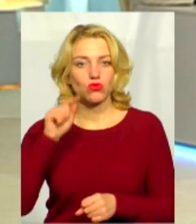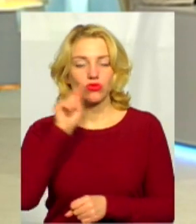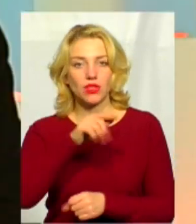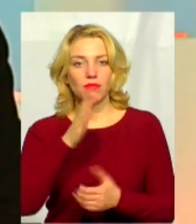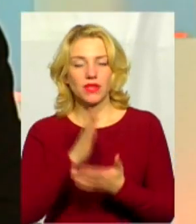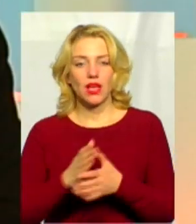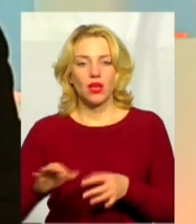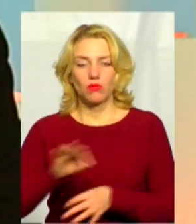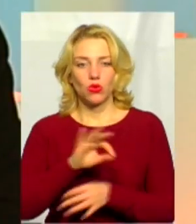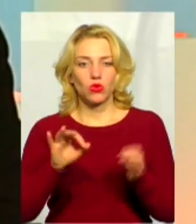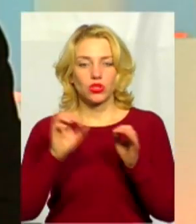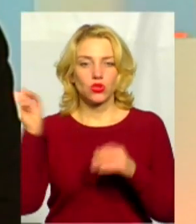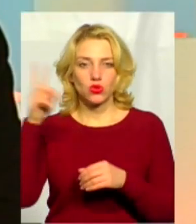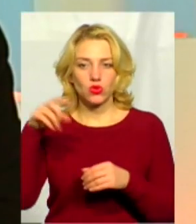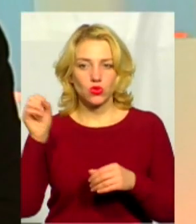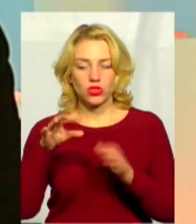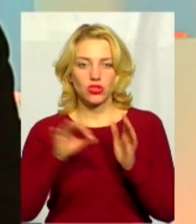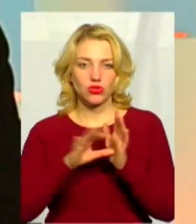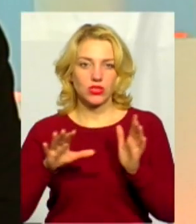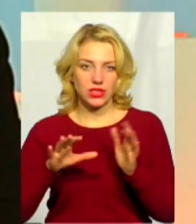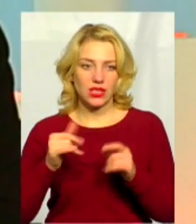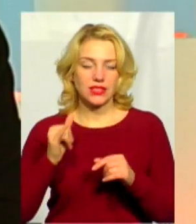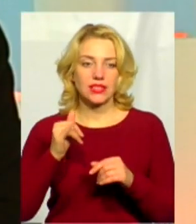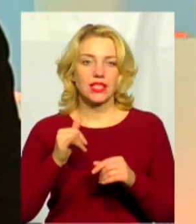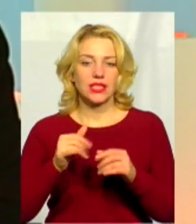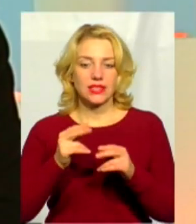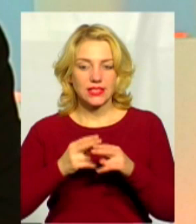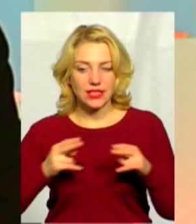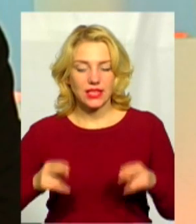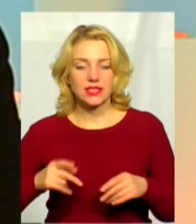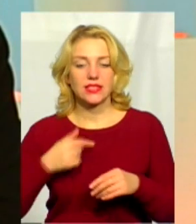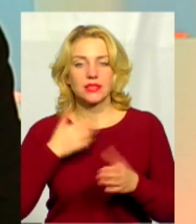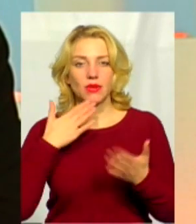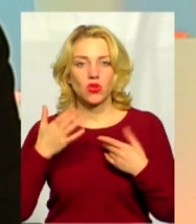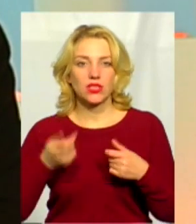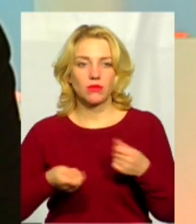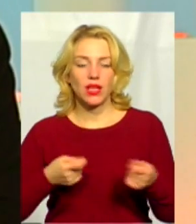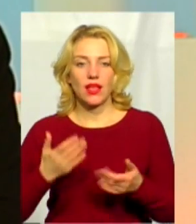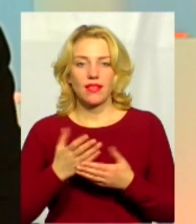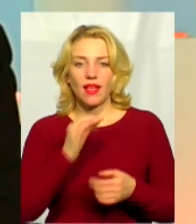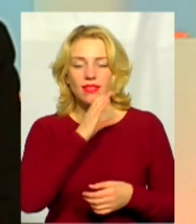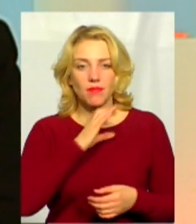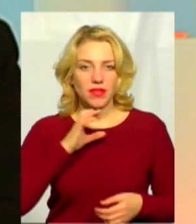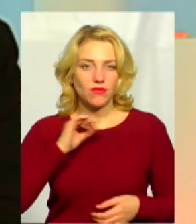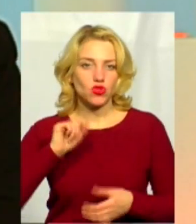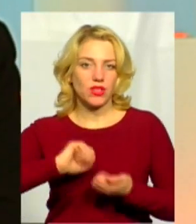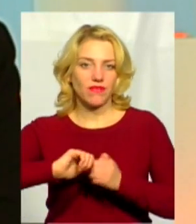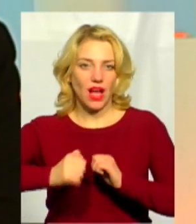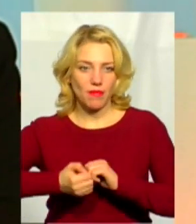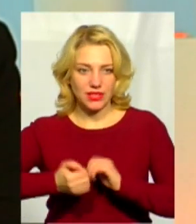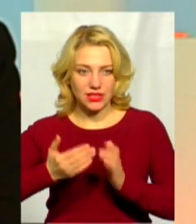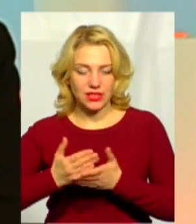маємо проєкт сонячних станцій і спілкуємося з адміністрацією. Є і на Пільночі, є і в Каменці. Перший